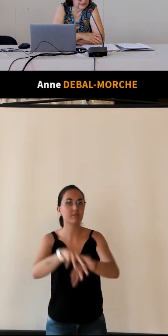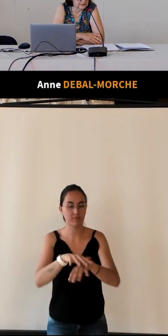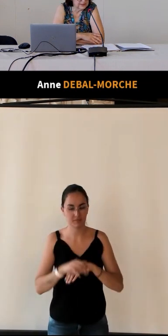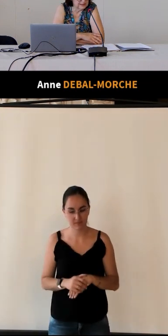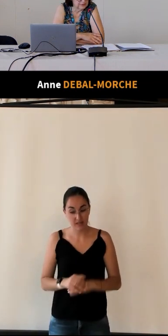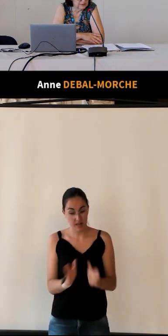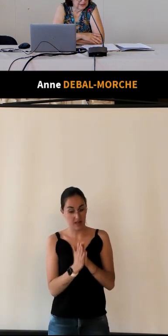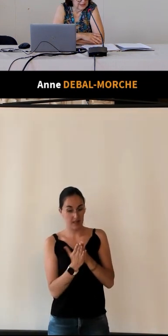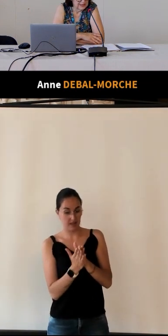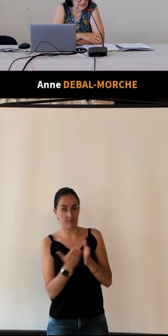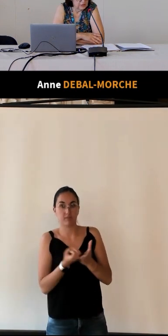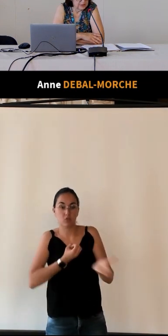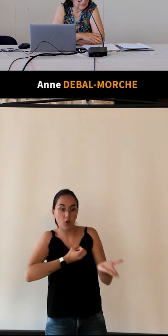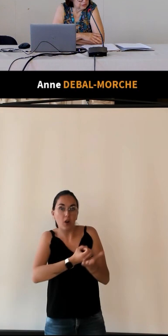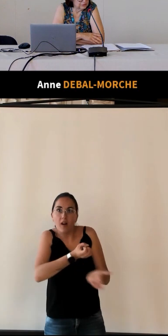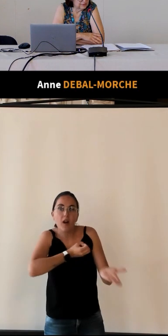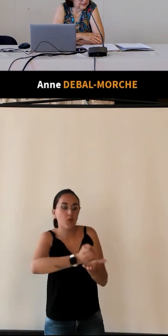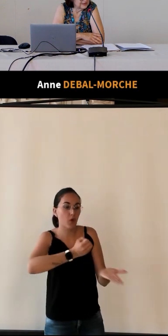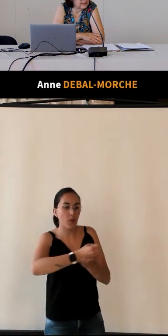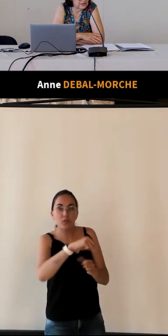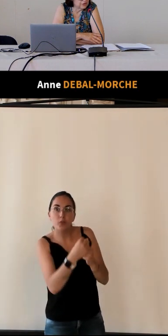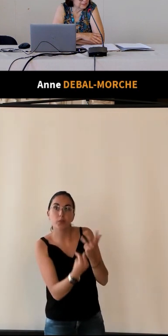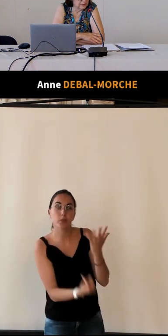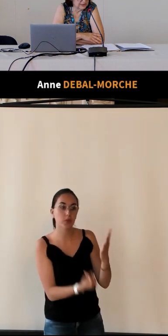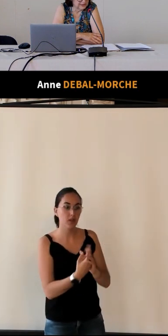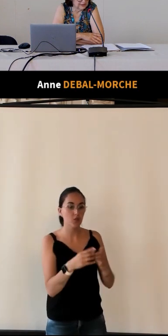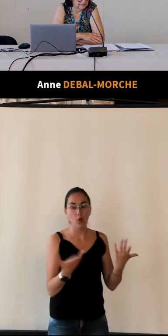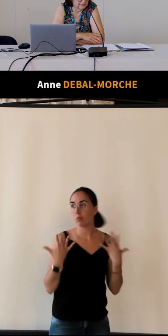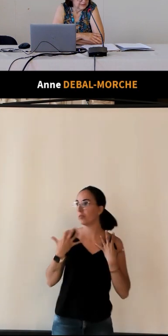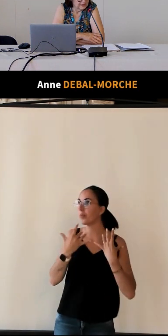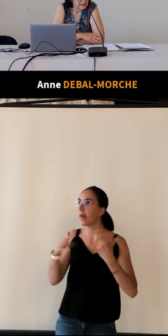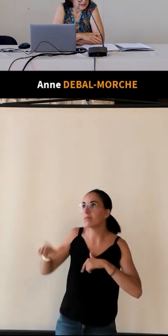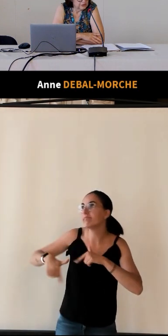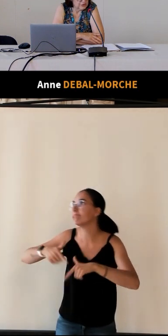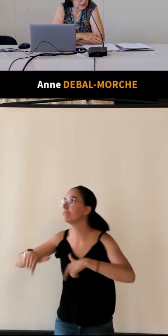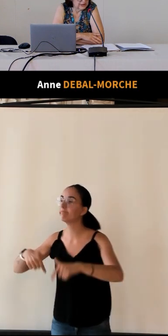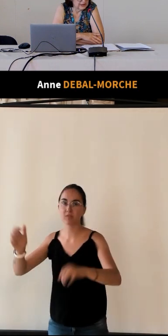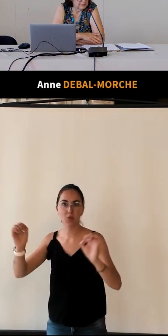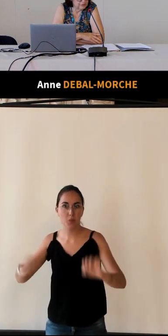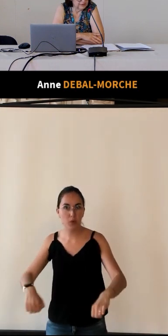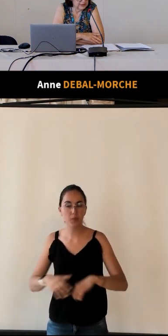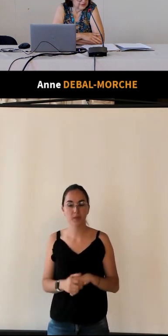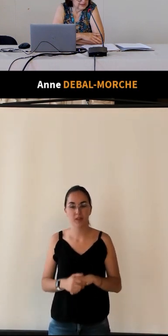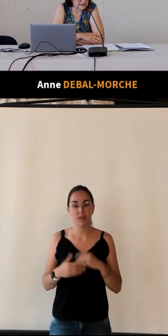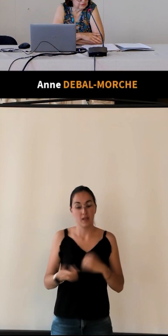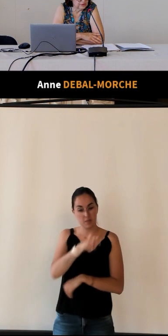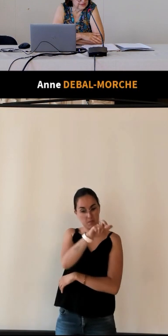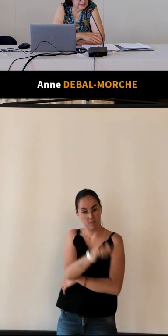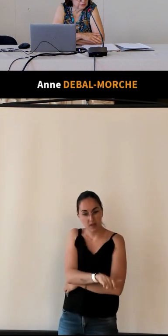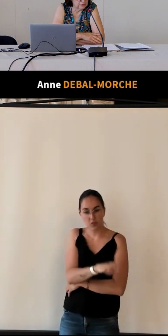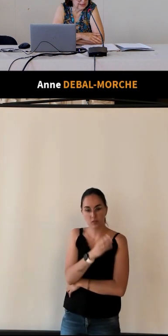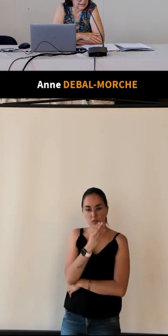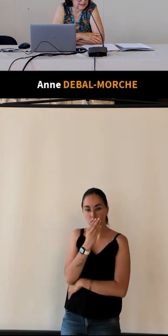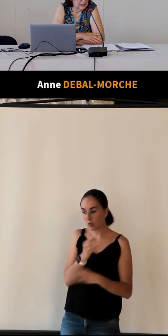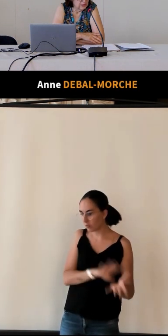y trouvera des renseignements qui lui permettront de faire des délicieuses promenades. L'étrangerie qui éprouverait le désir de se